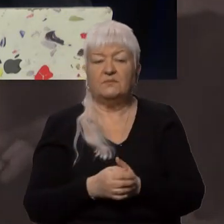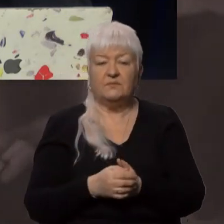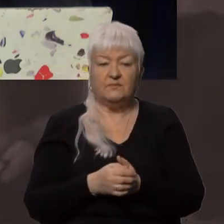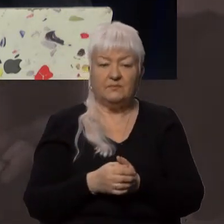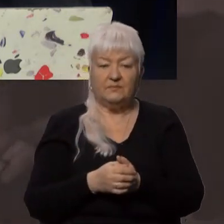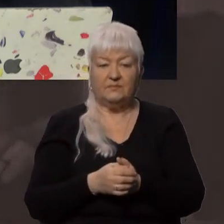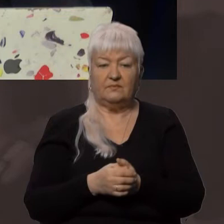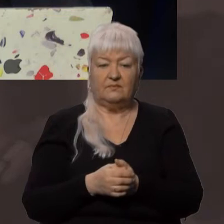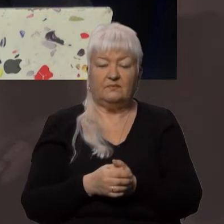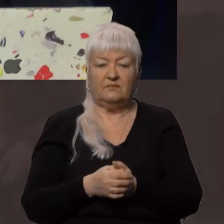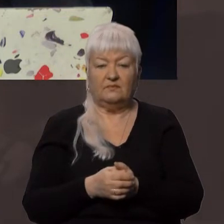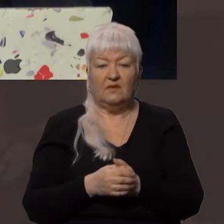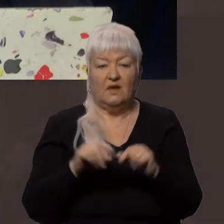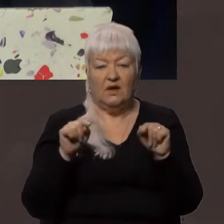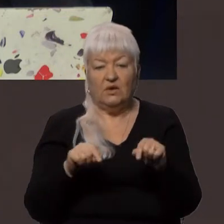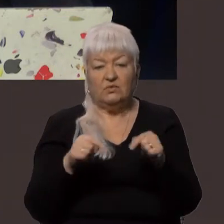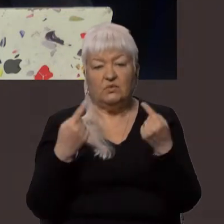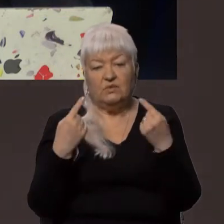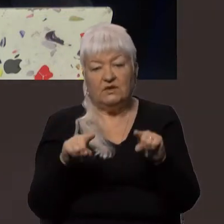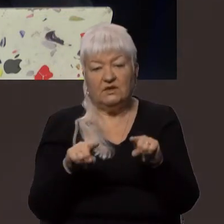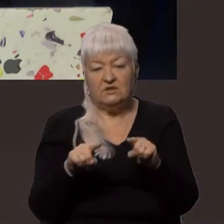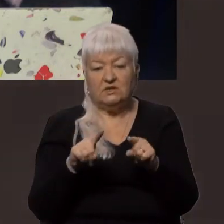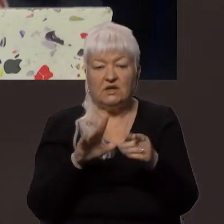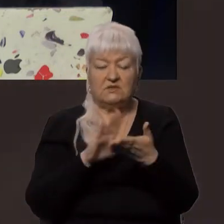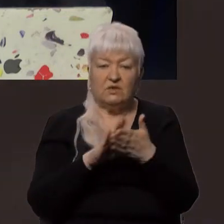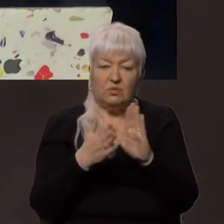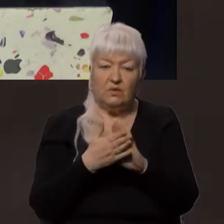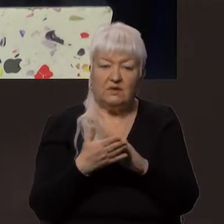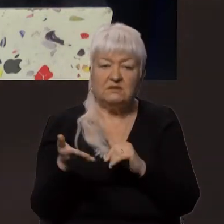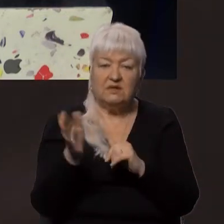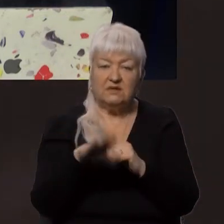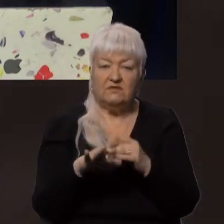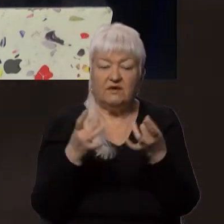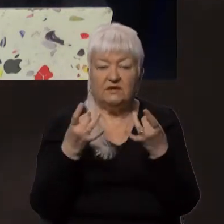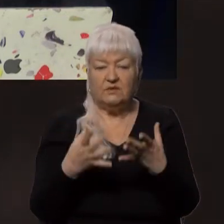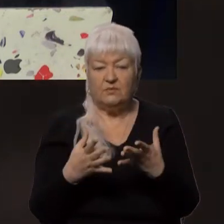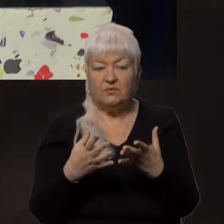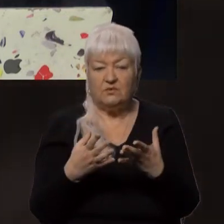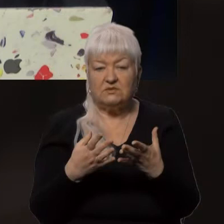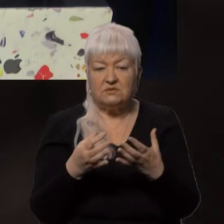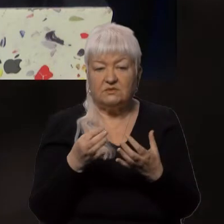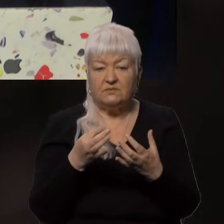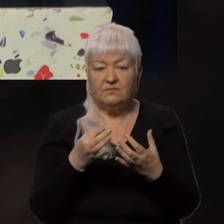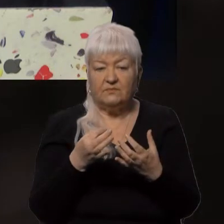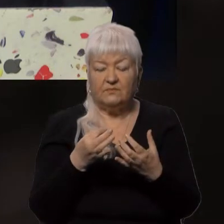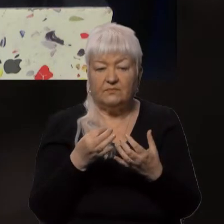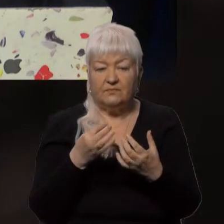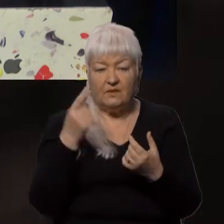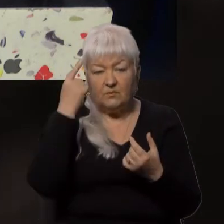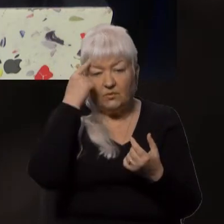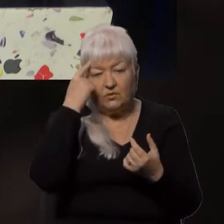Тут інша ситуація. Давайте просто змоделюємо ситуацію, що